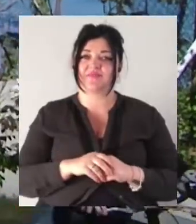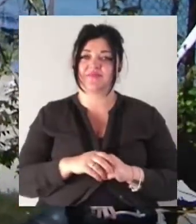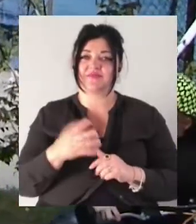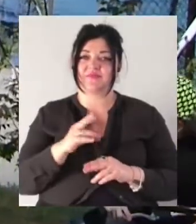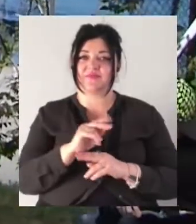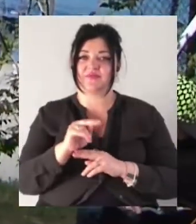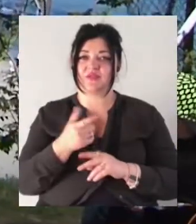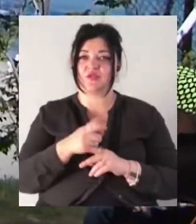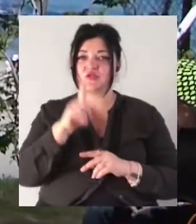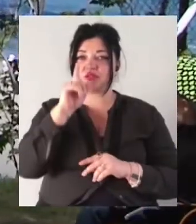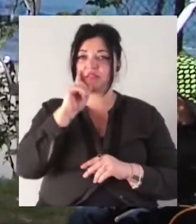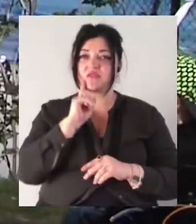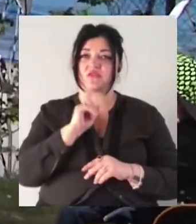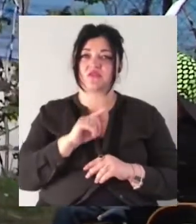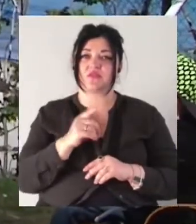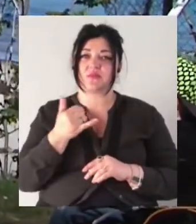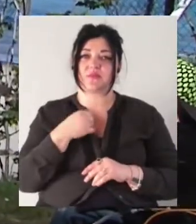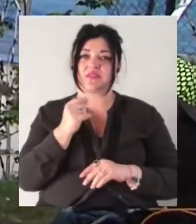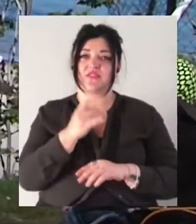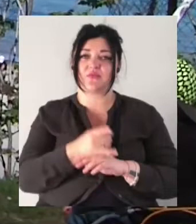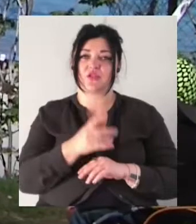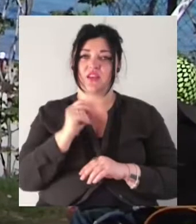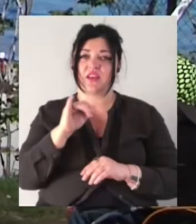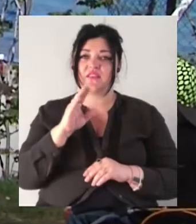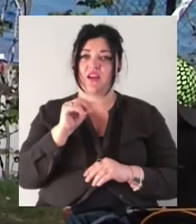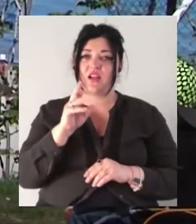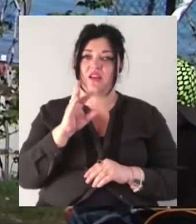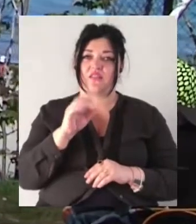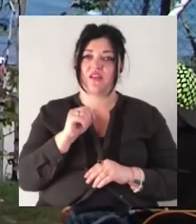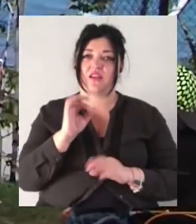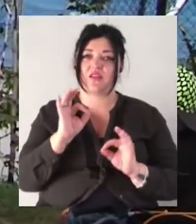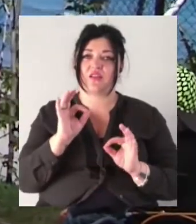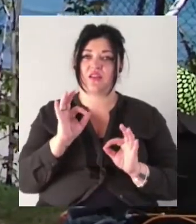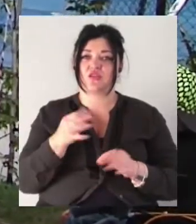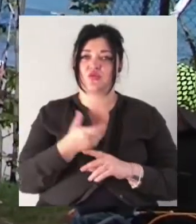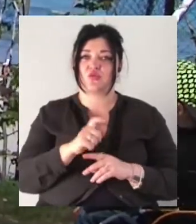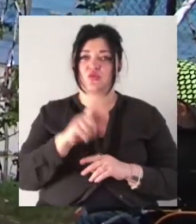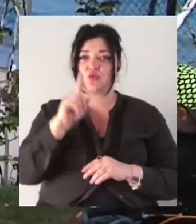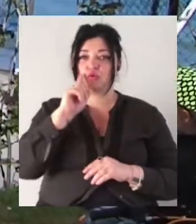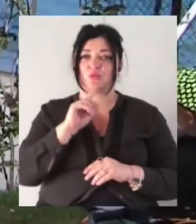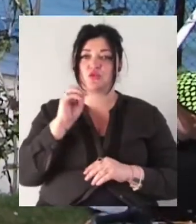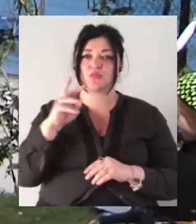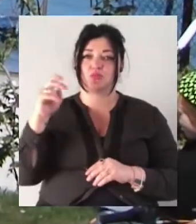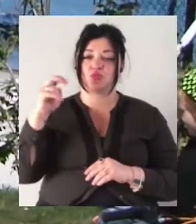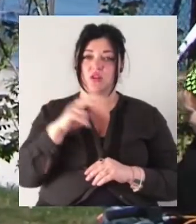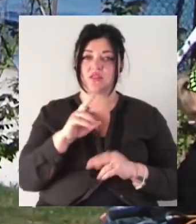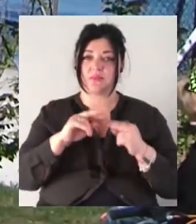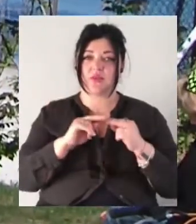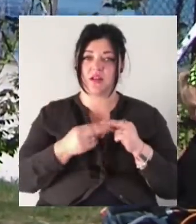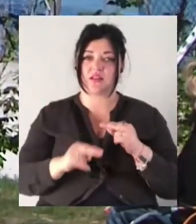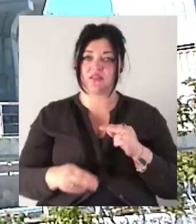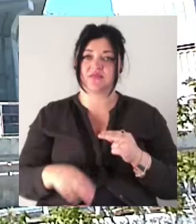если, например, мы ставим машину на кивалово, то, конечно, очень удобно, чем спускатися по лестнице, да,